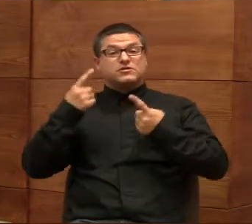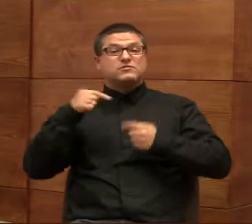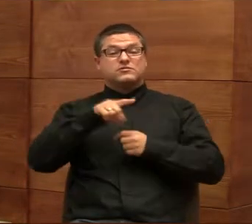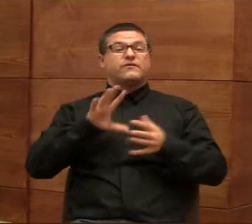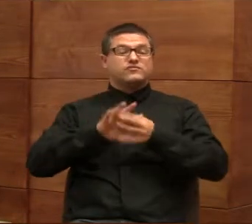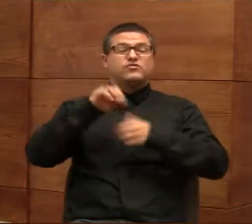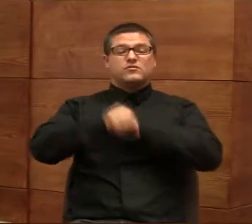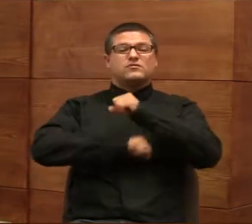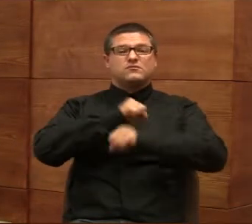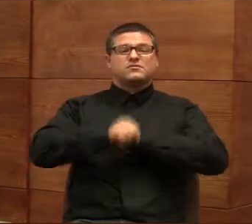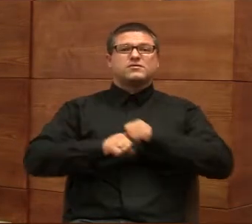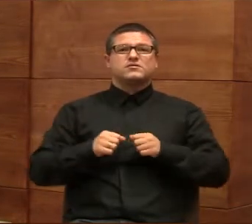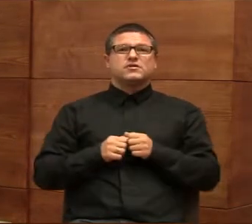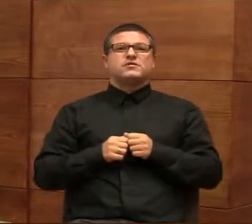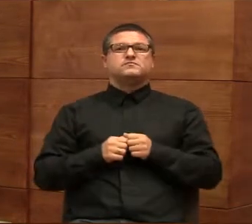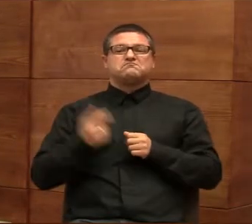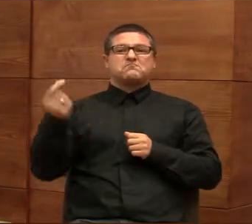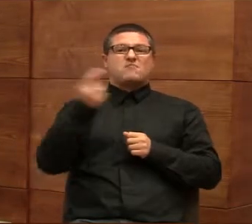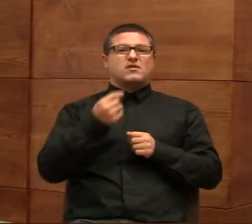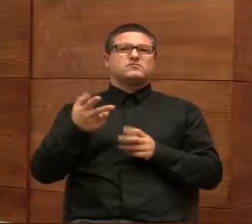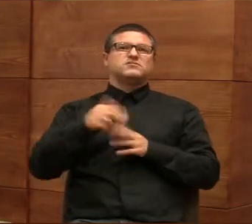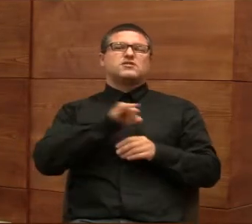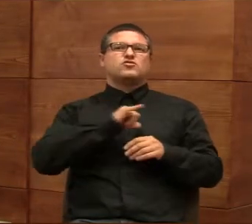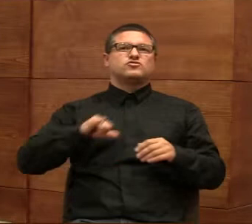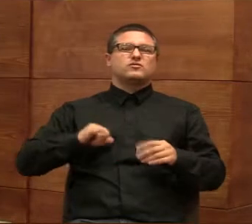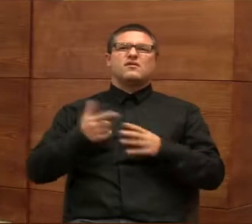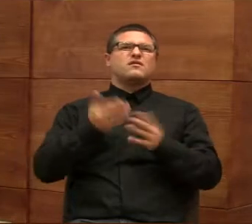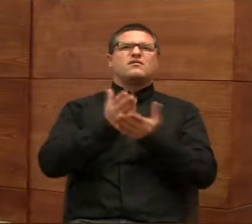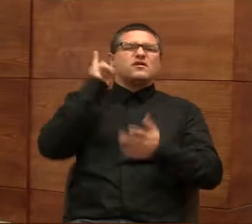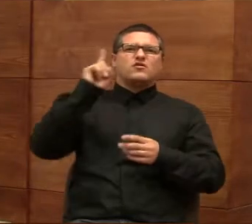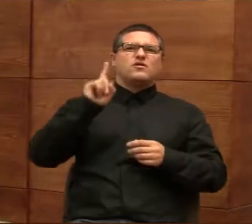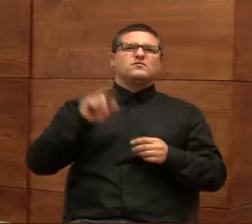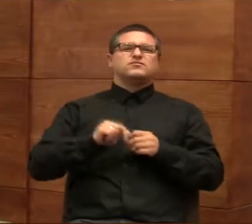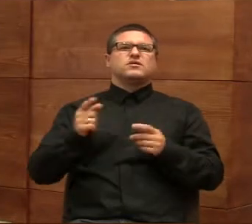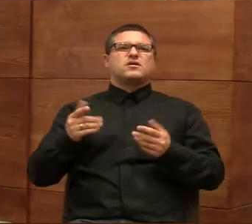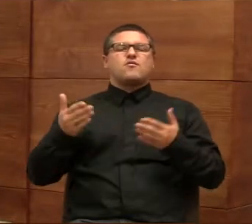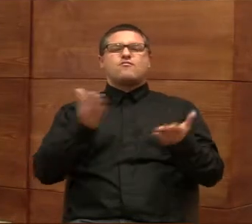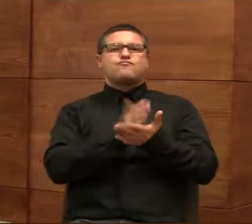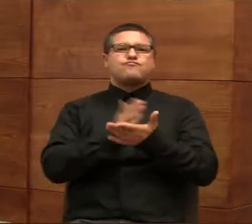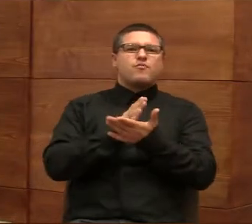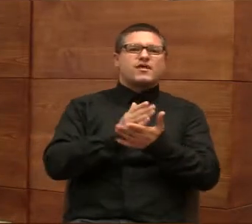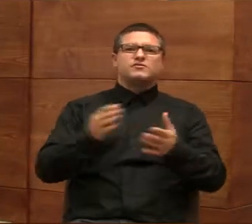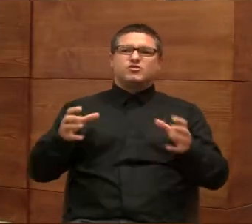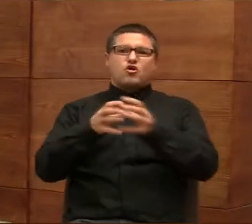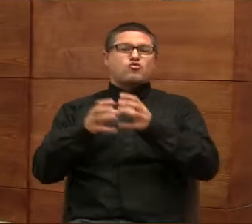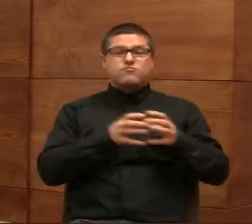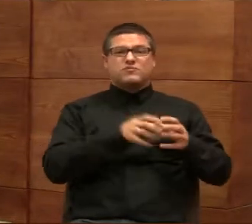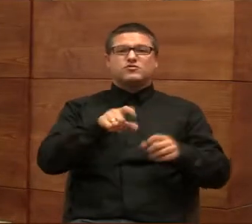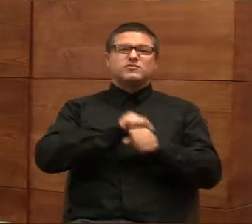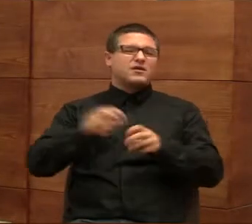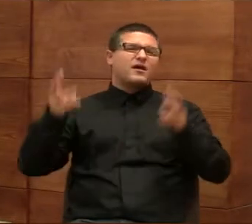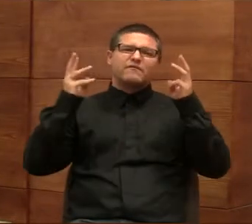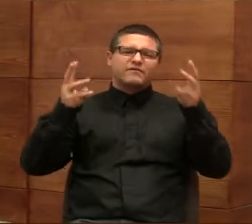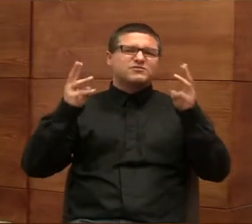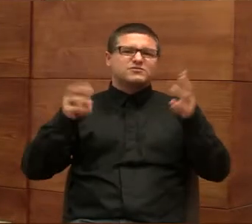współpraca partnerska z samorządami, ale nie tylko, bo międzysektorowa, to jest najważniejsze